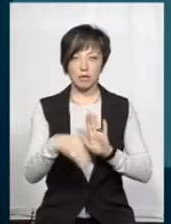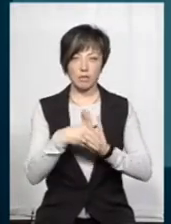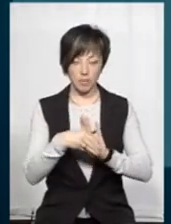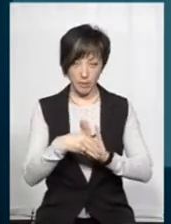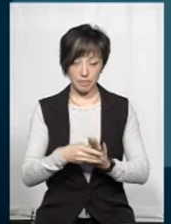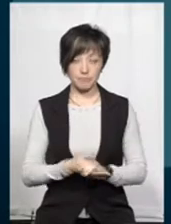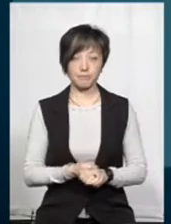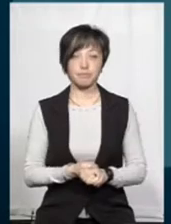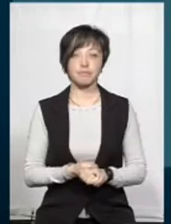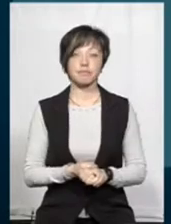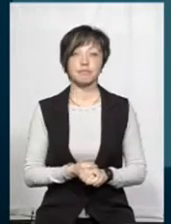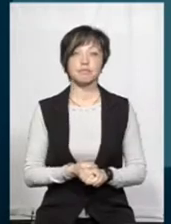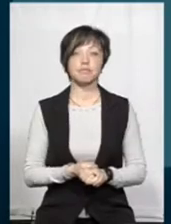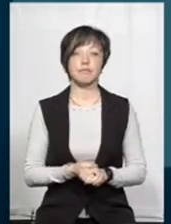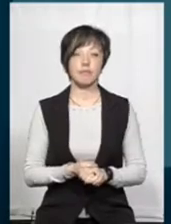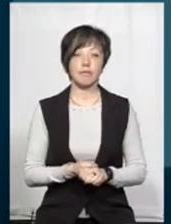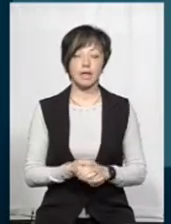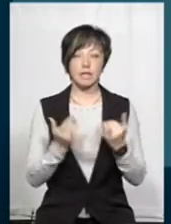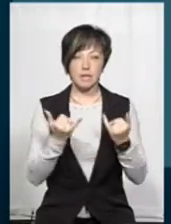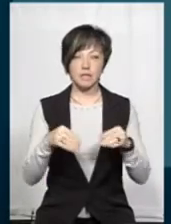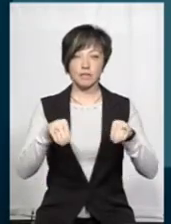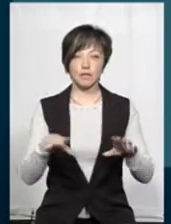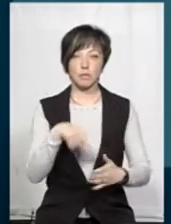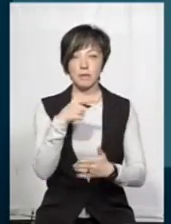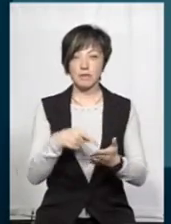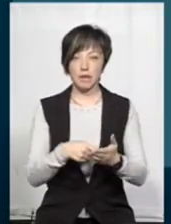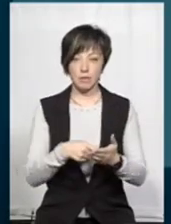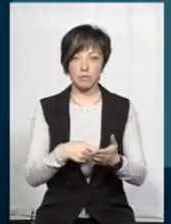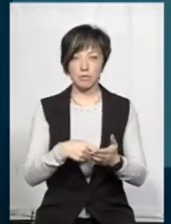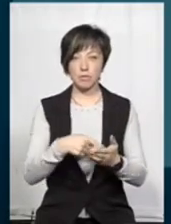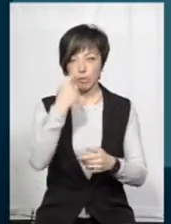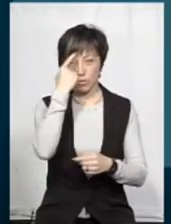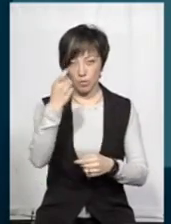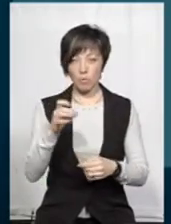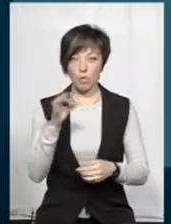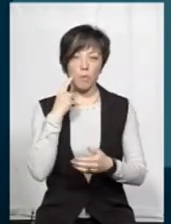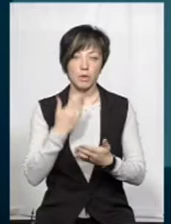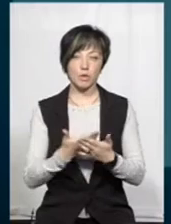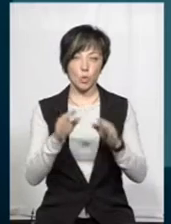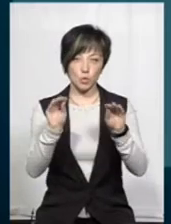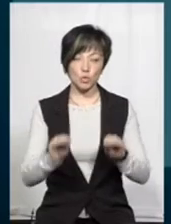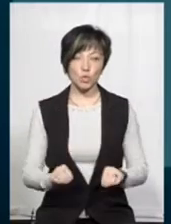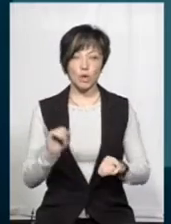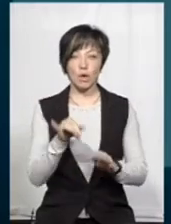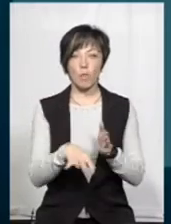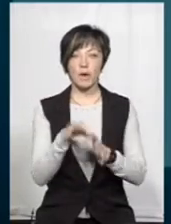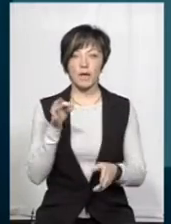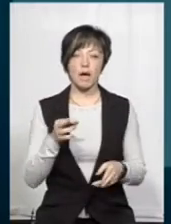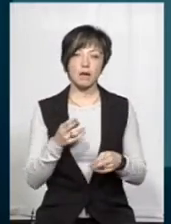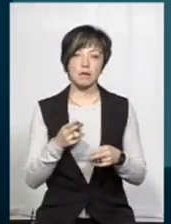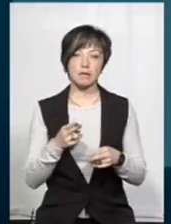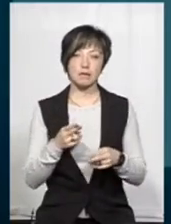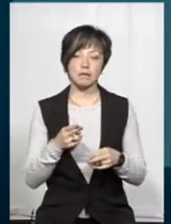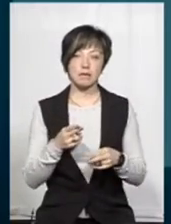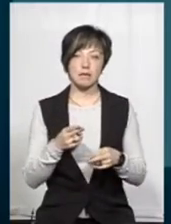мірної вигоди. Зараз вже вирішується питання щодо повідомлення затриманим про підозру та обрання запобіжного